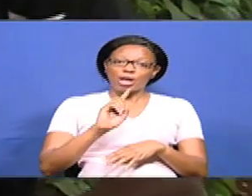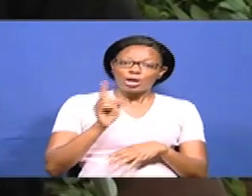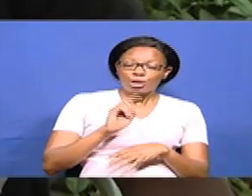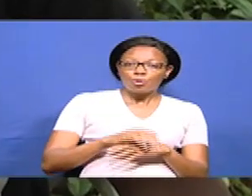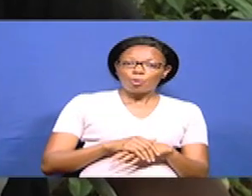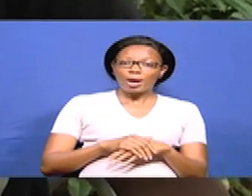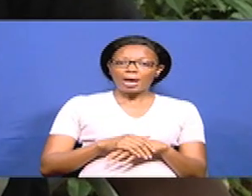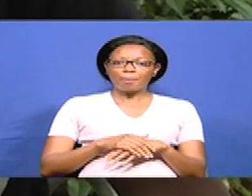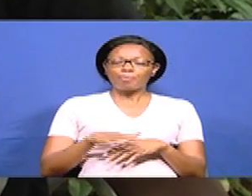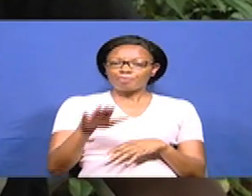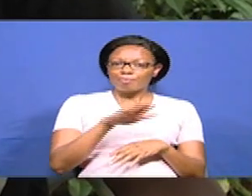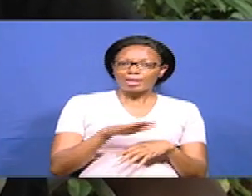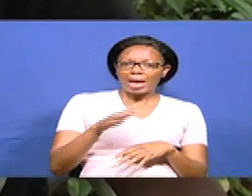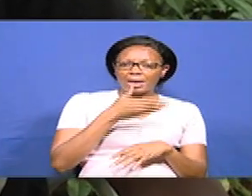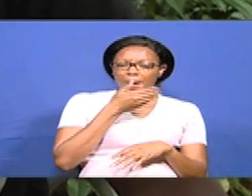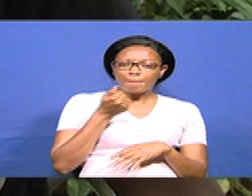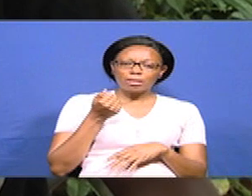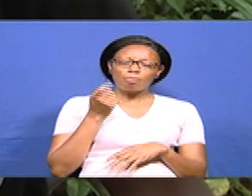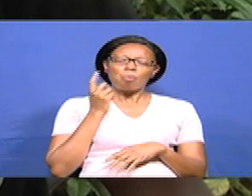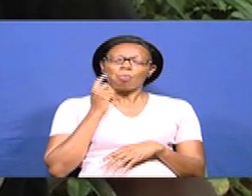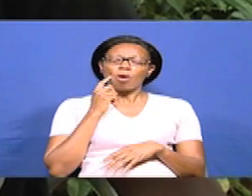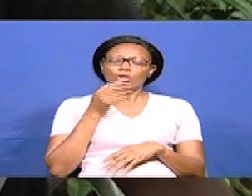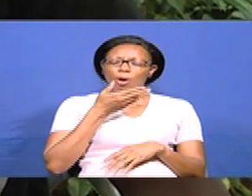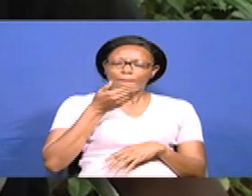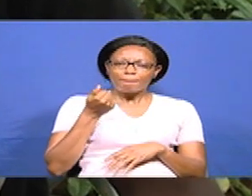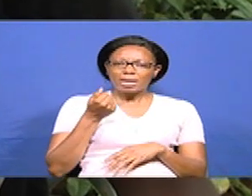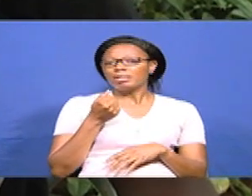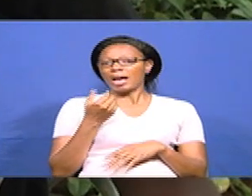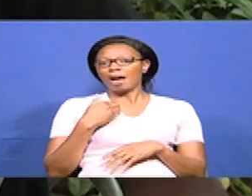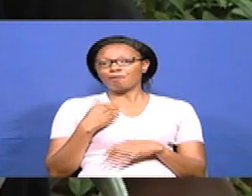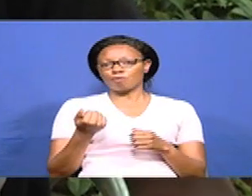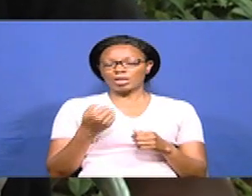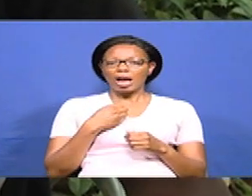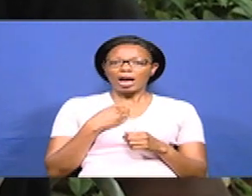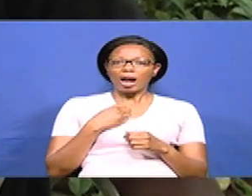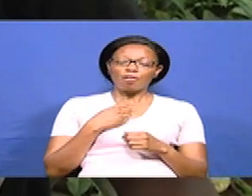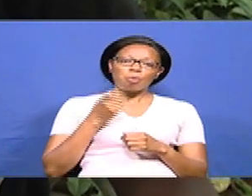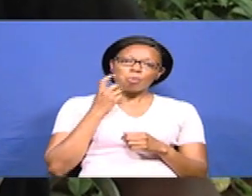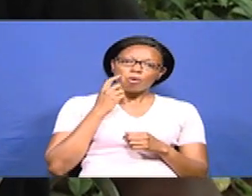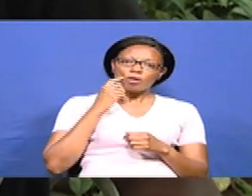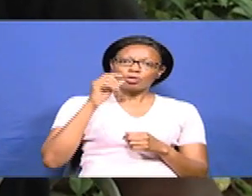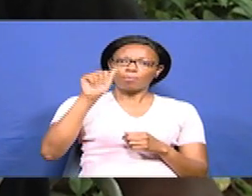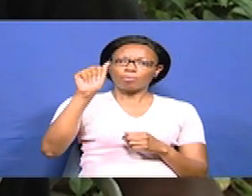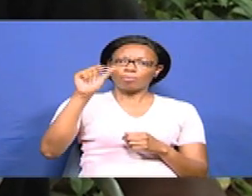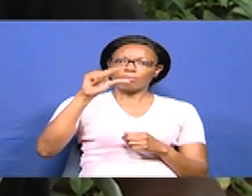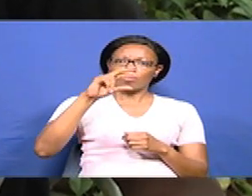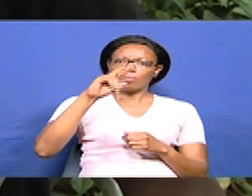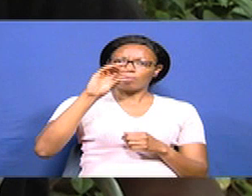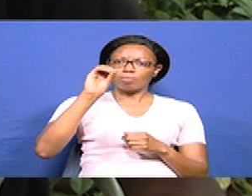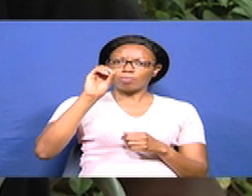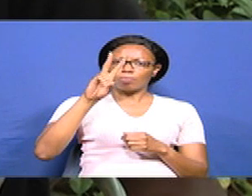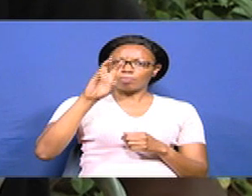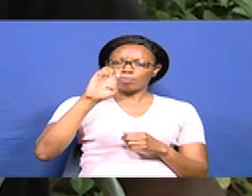sana sana si wenda kwa agrobet. Kona agrobet yapa karibu. Tuna wenda tunangalia the quality seeds. Ile zikona mazawa mzuri.